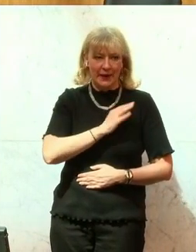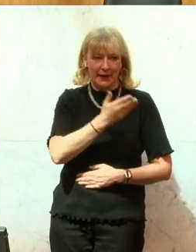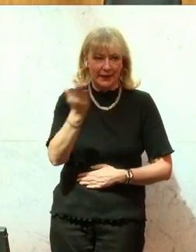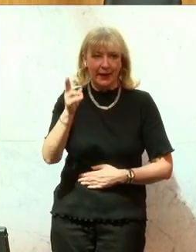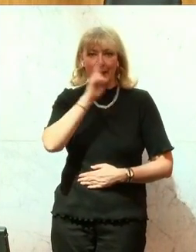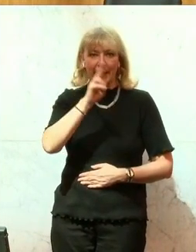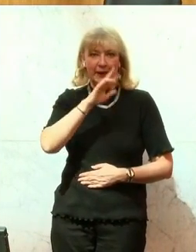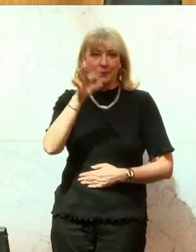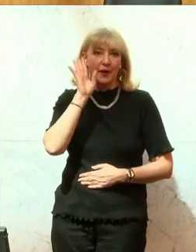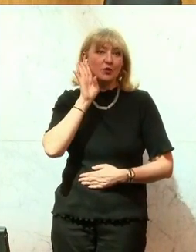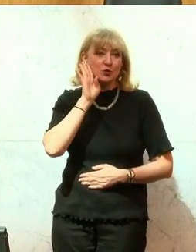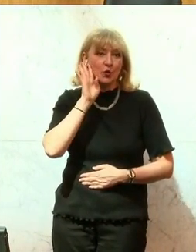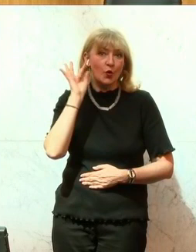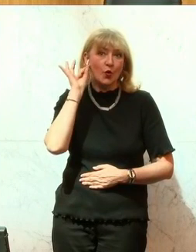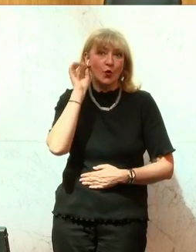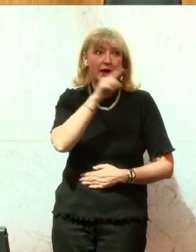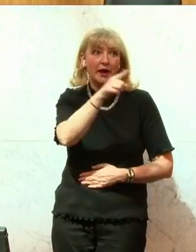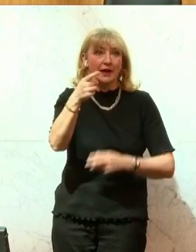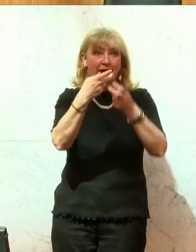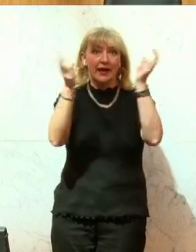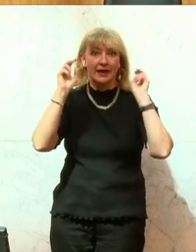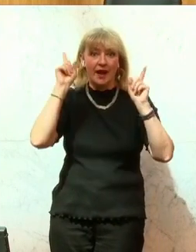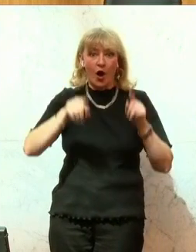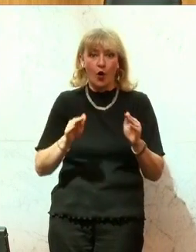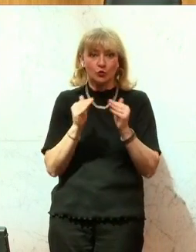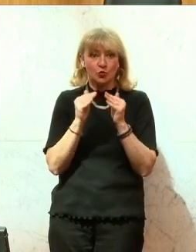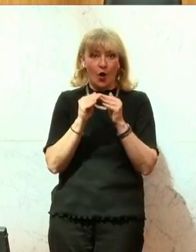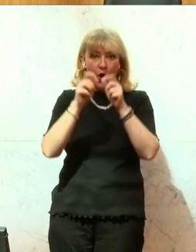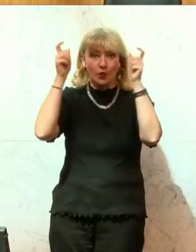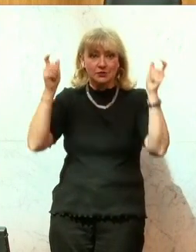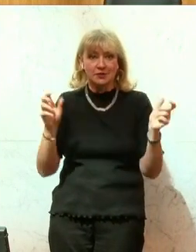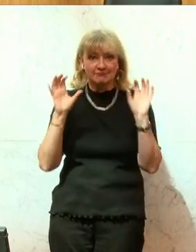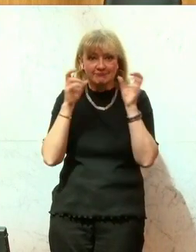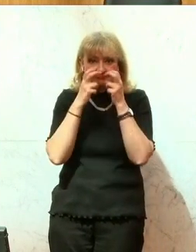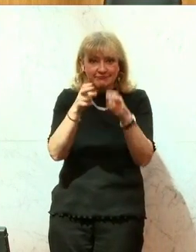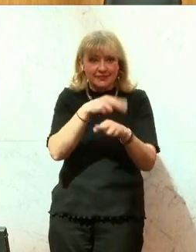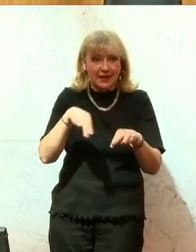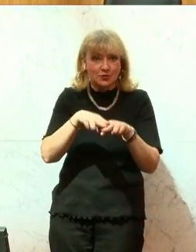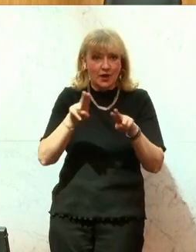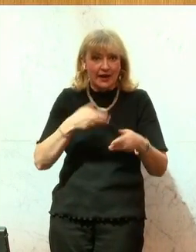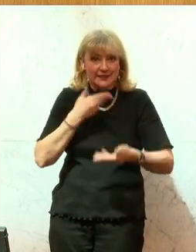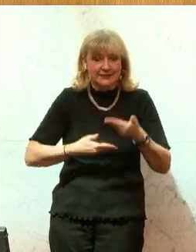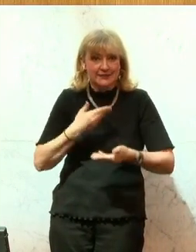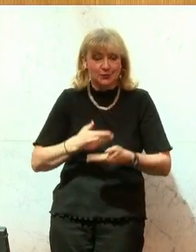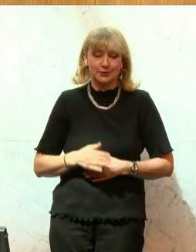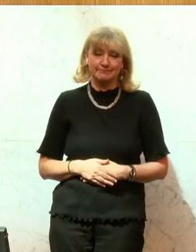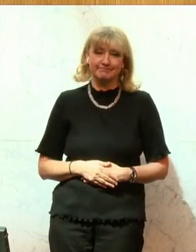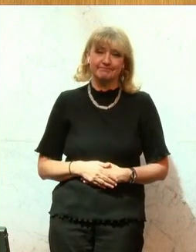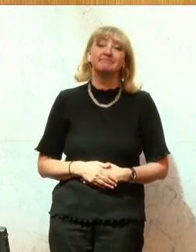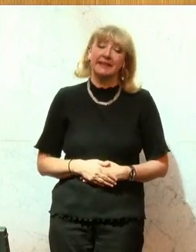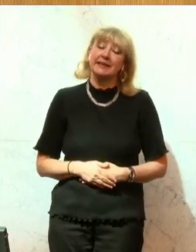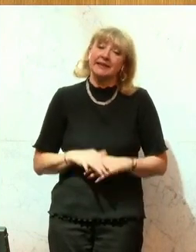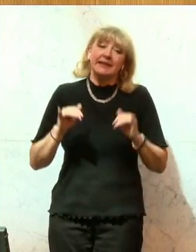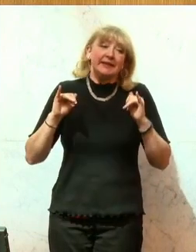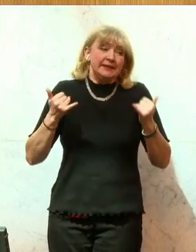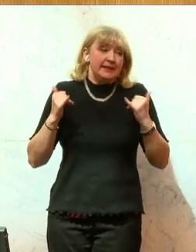Zuhörerinnen und Zuhörer auf der Galerie und jene, die von zu Hause aus diese Nationalratssitzung mitverfolgen. Ja, Basis